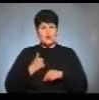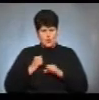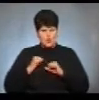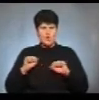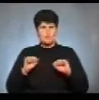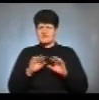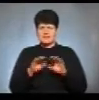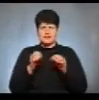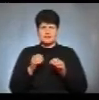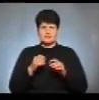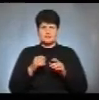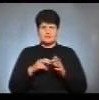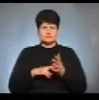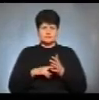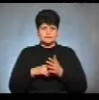здаватися злу.